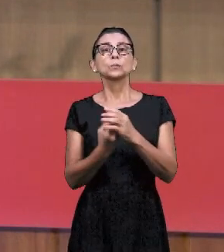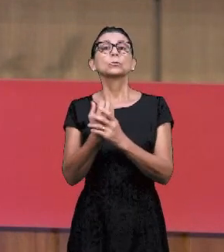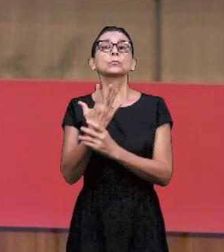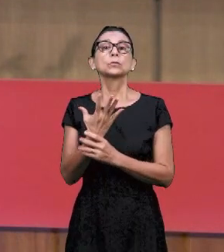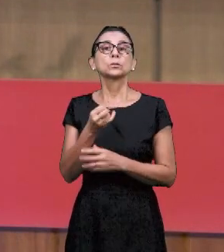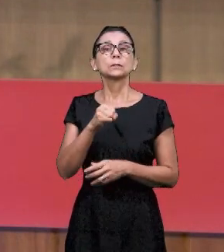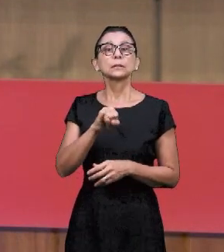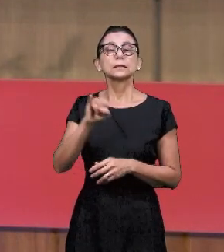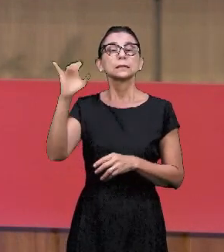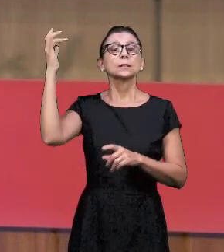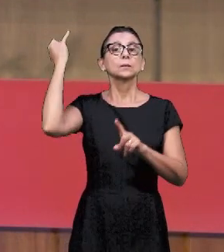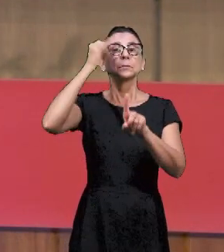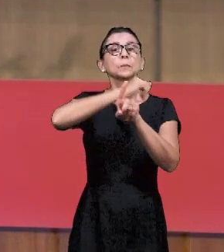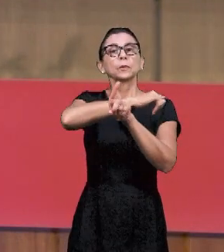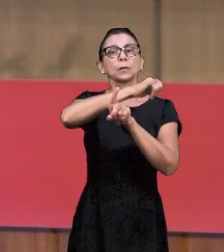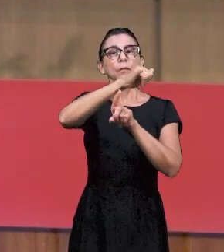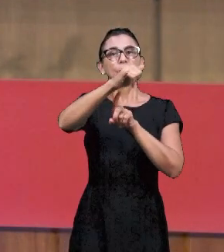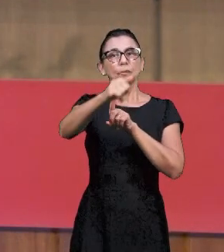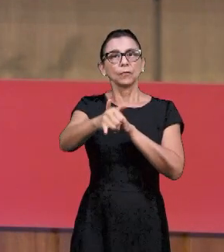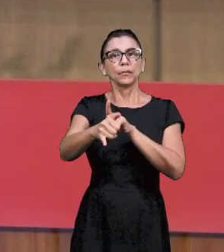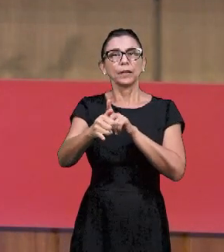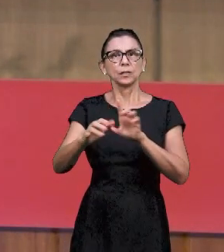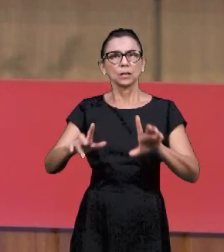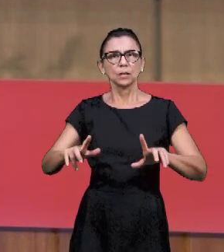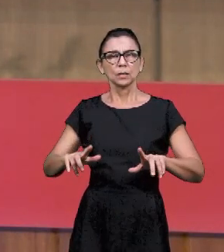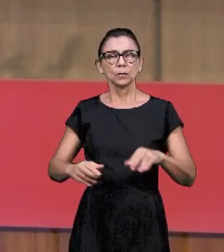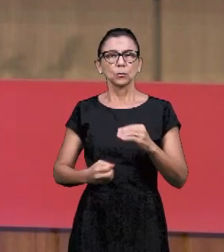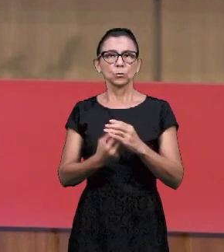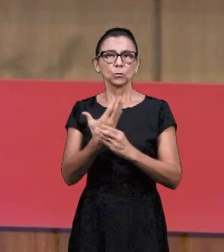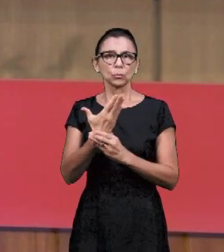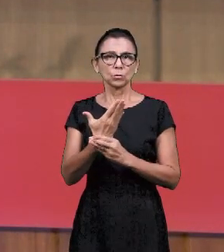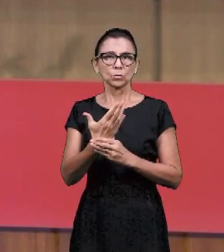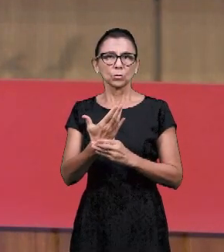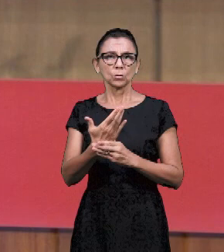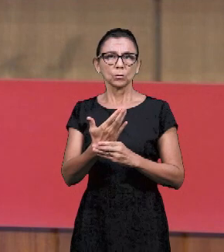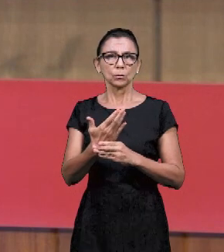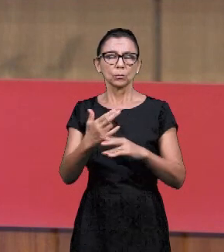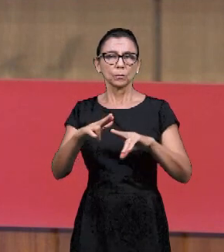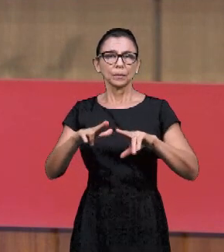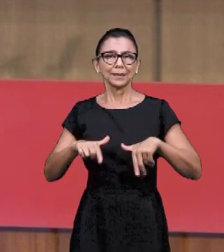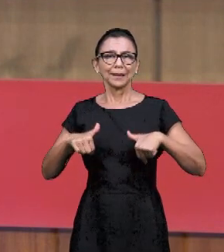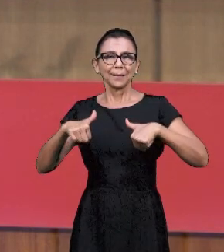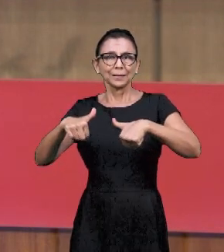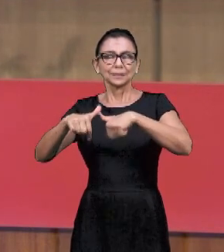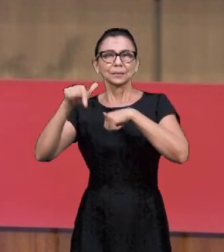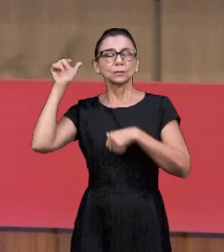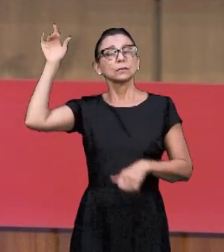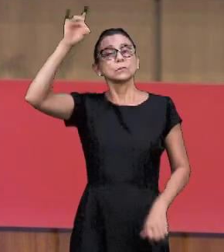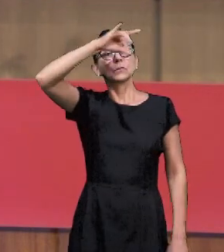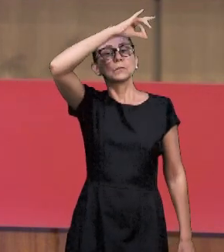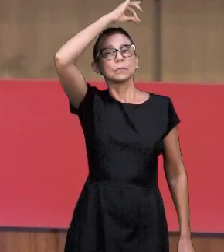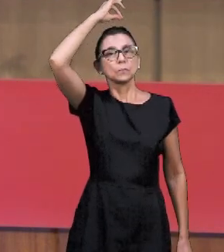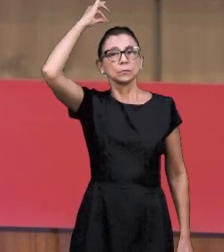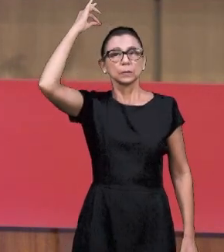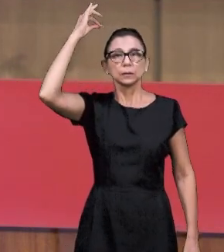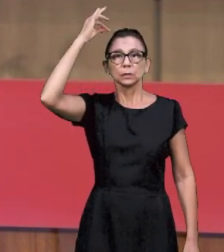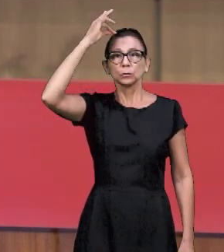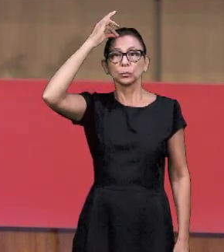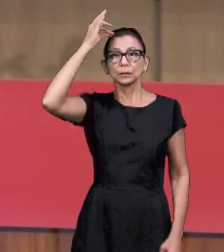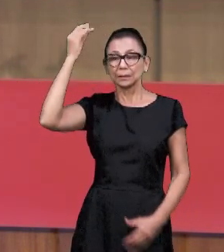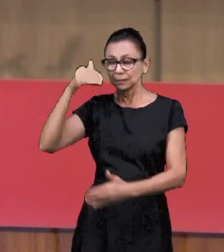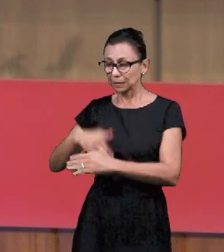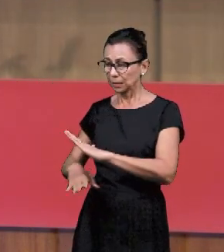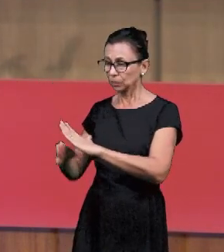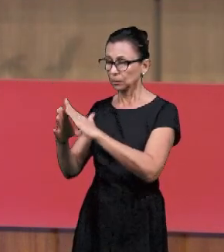Если оно пророческое, оно не буквы. Служителями Нового Завета не буквы.